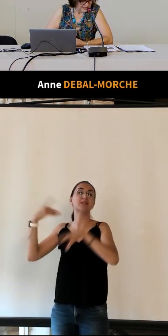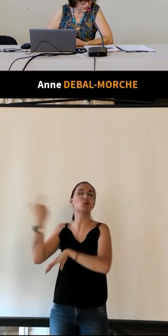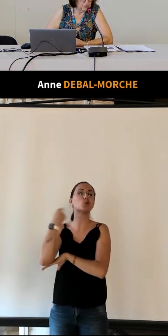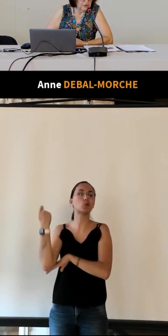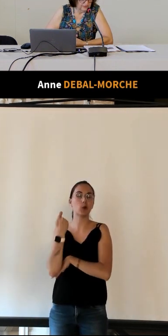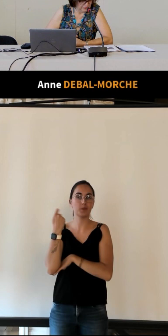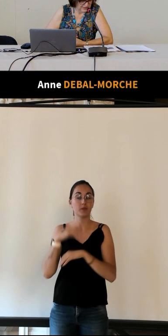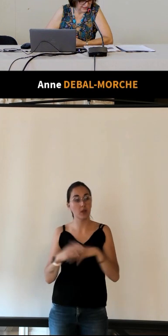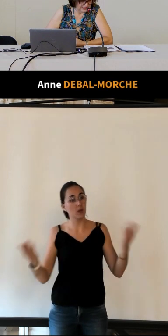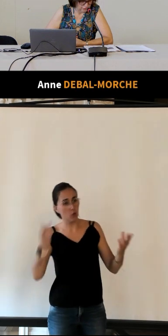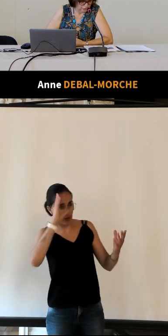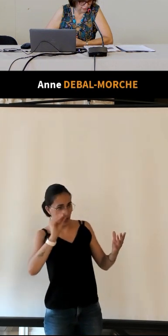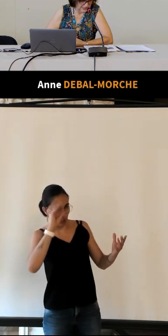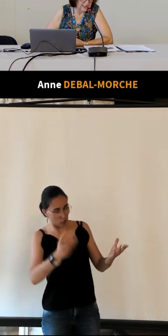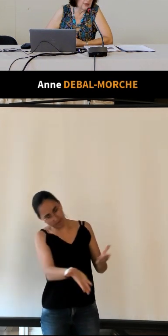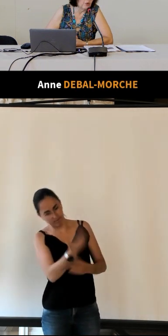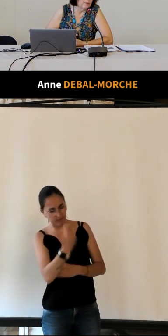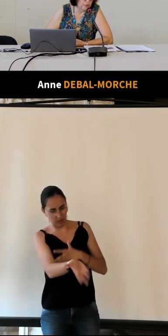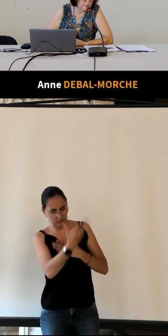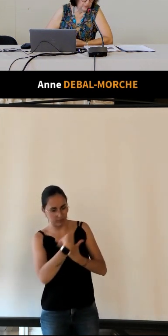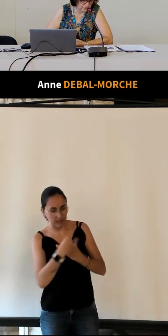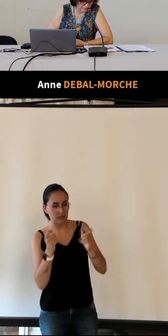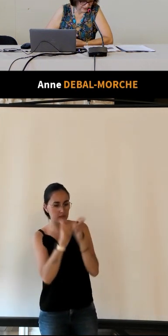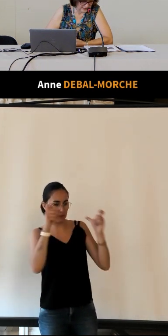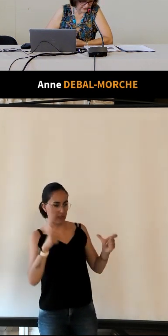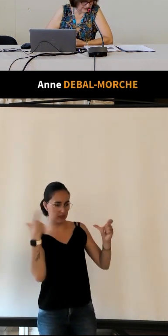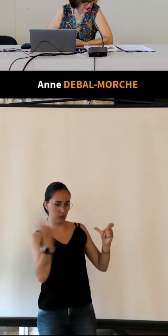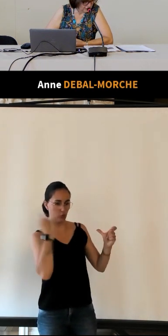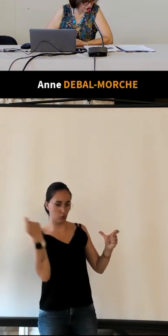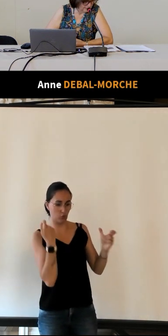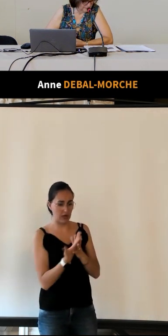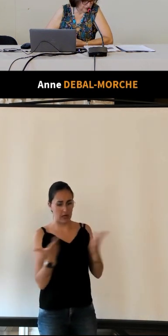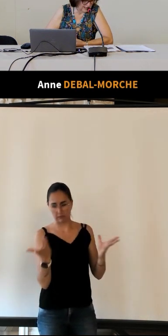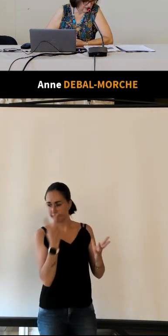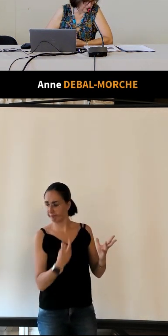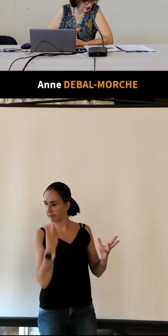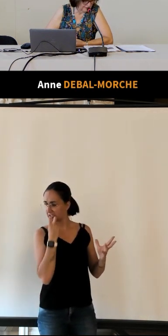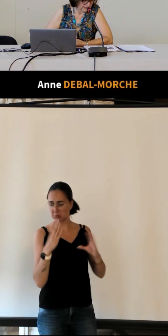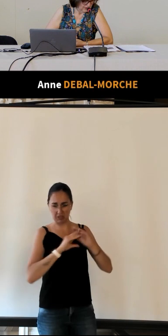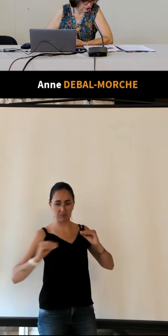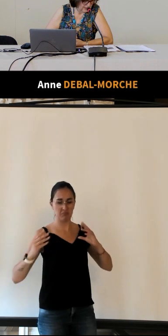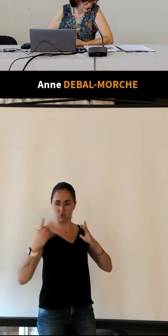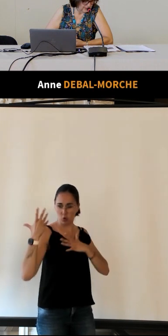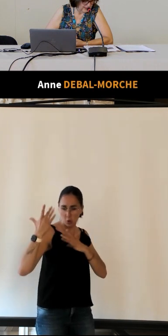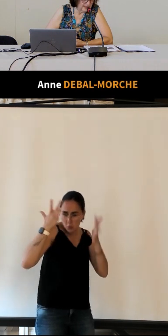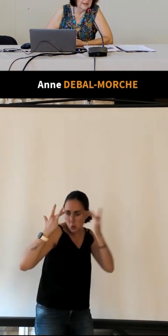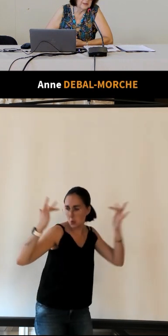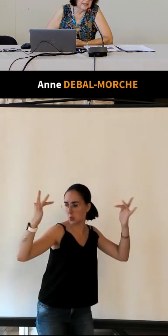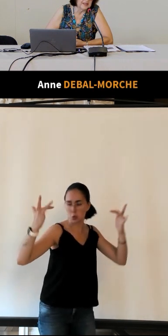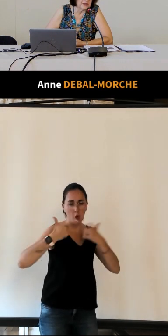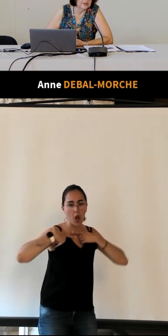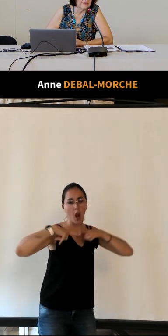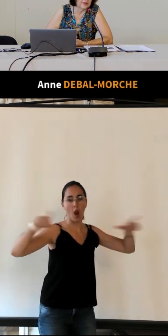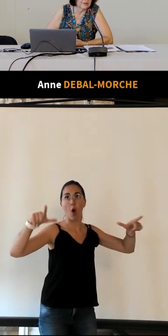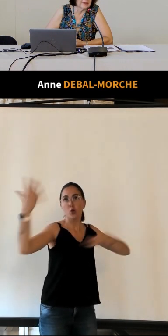étudiants venait à l'Institut de Touraine au plus pur de la civilisation de la langue de la lumière et des